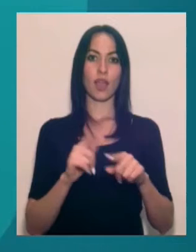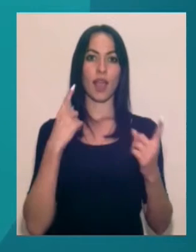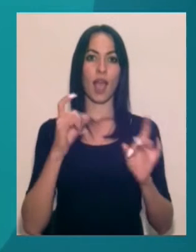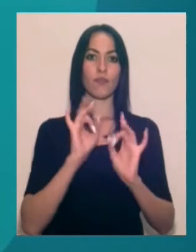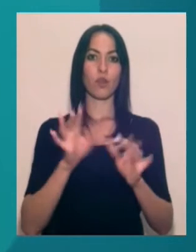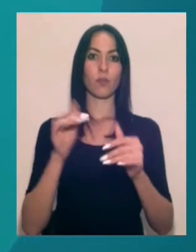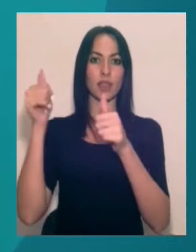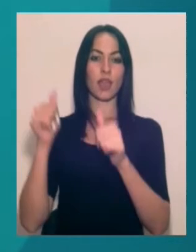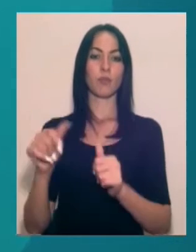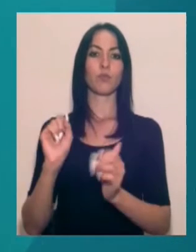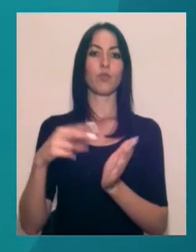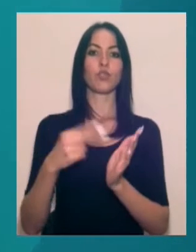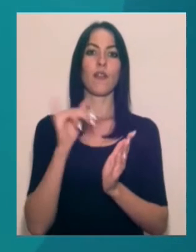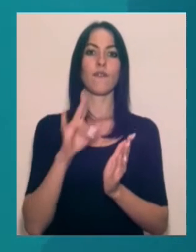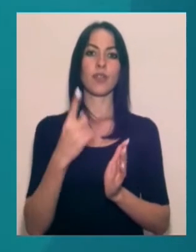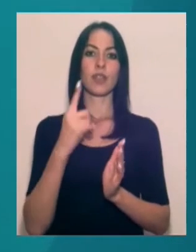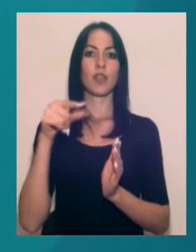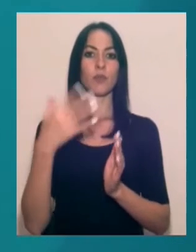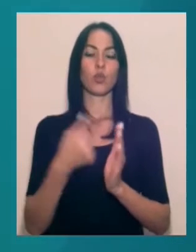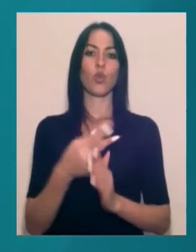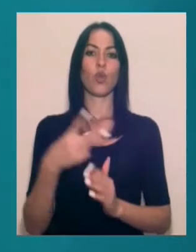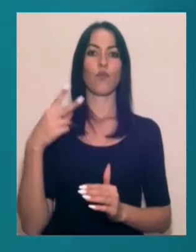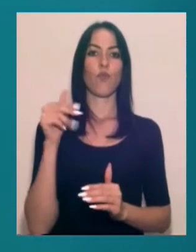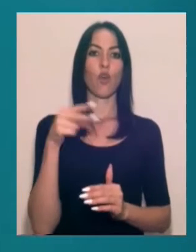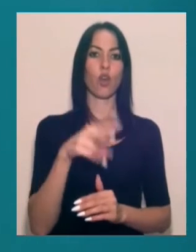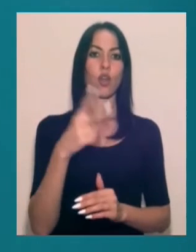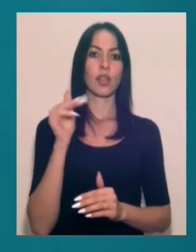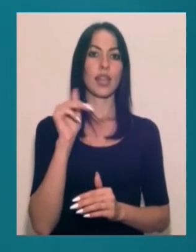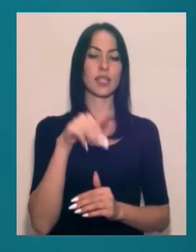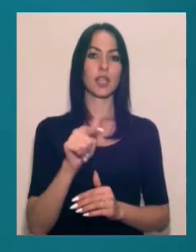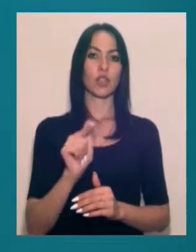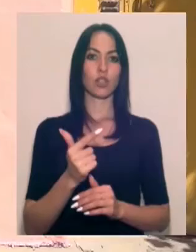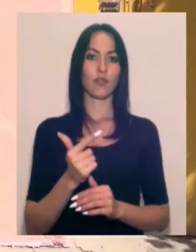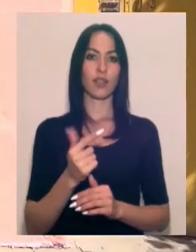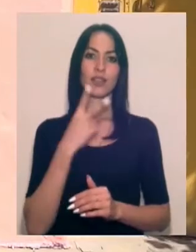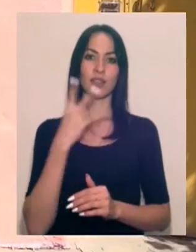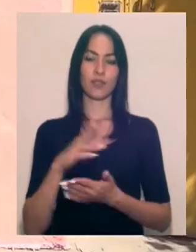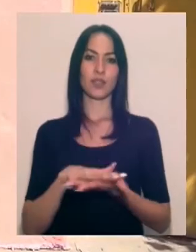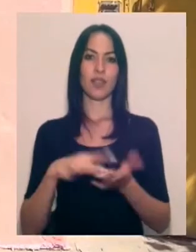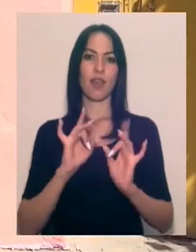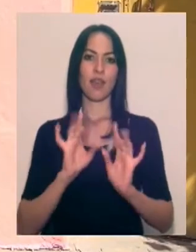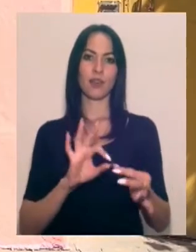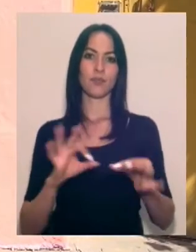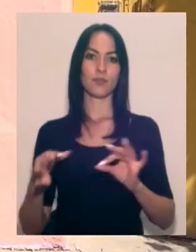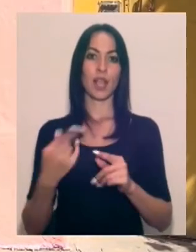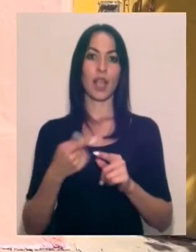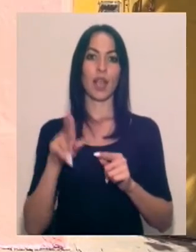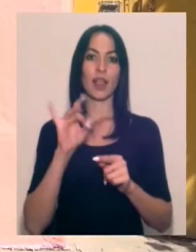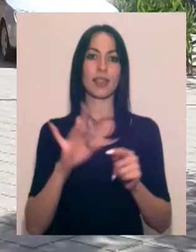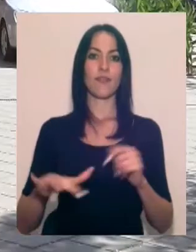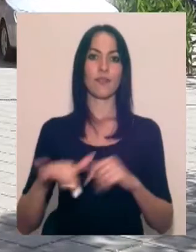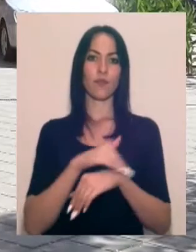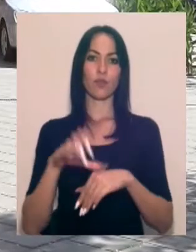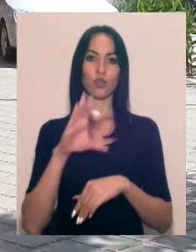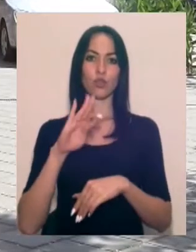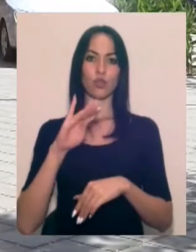табличка може коштувати від півтори до двох тисяч гривень. Її бачила Юлія Мельничук. Це двір на вулиці Софіївській, про